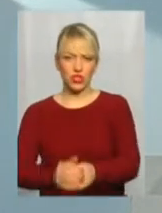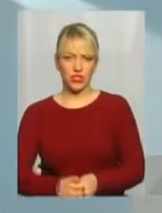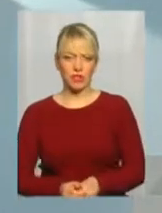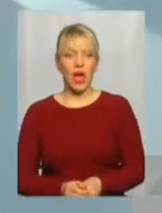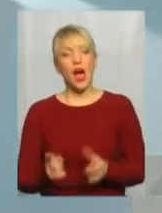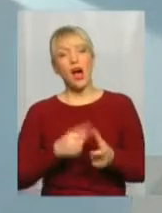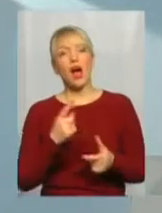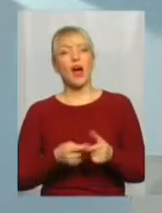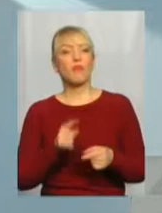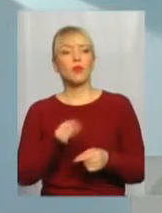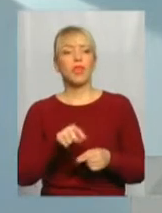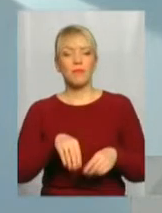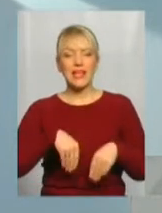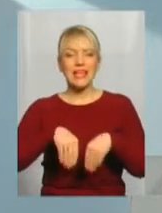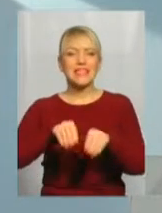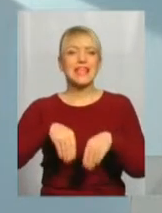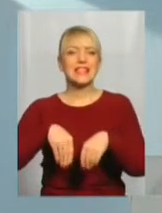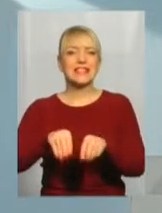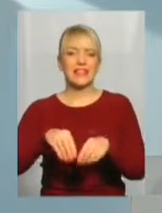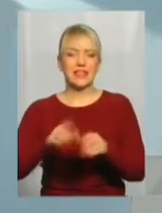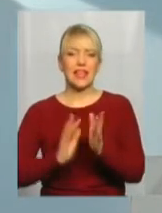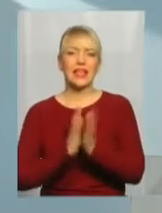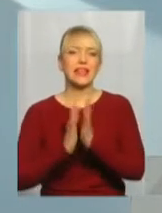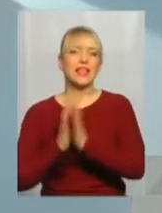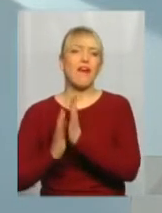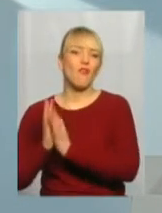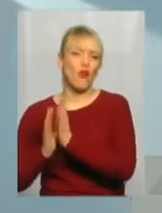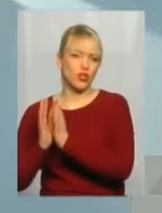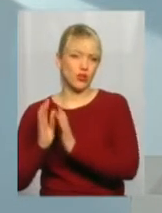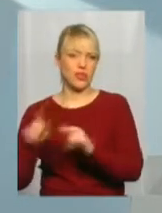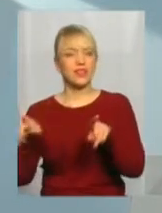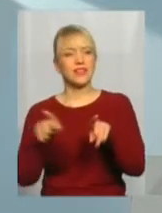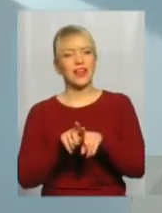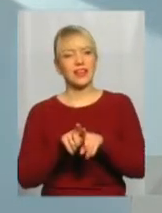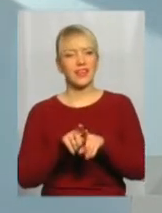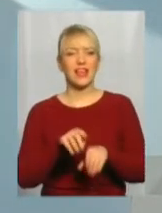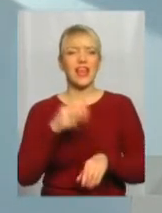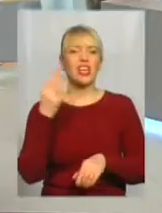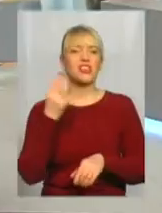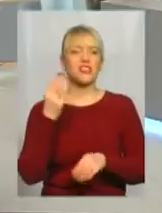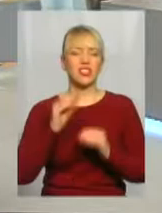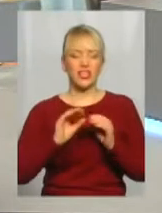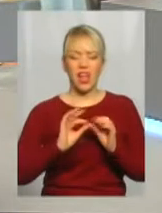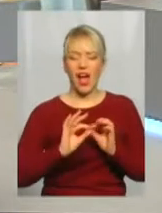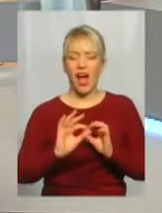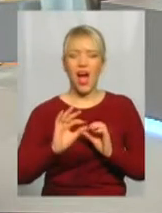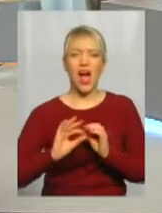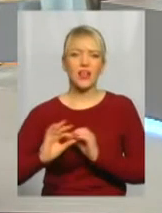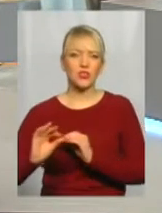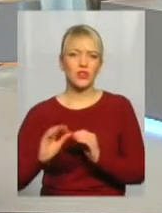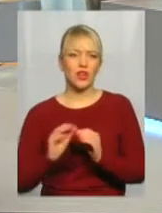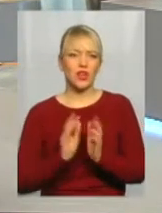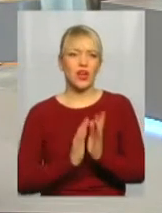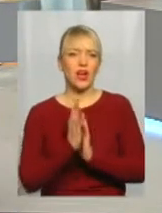Або так засіяти травою, отакий шевченківський газончик. Я, як зараз пам'ятаю, як казав Михайло Костянтинович,